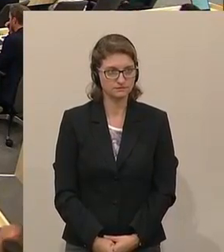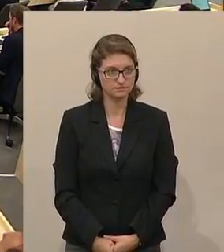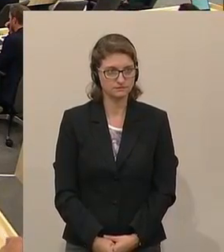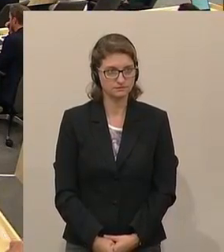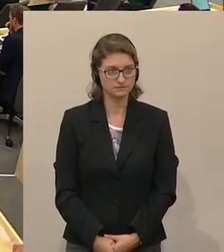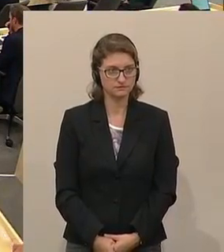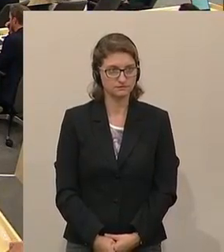Applaus Applaus Vielen Dank.